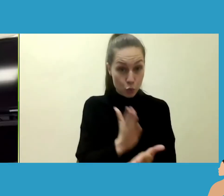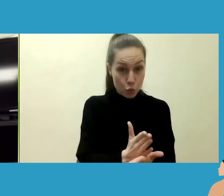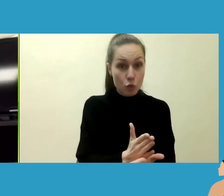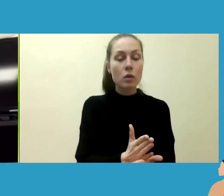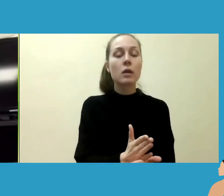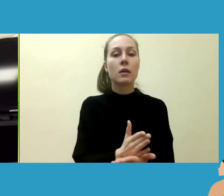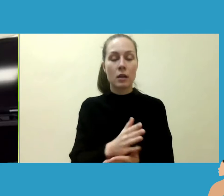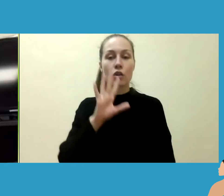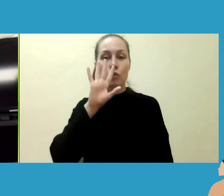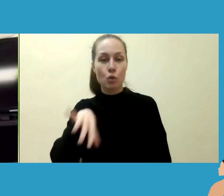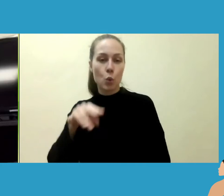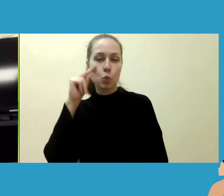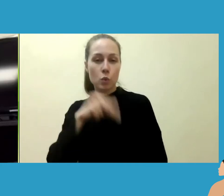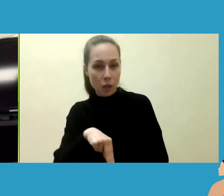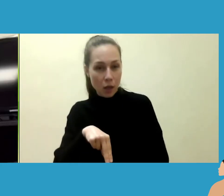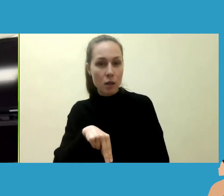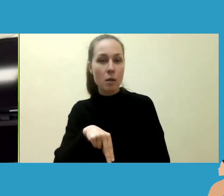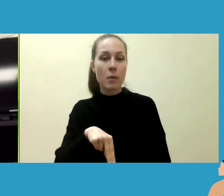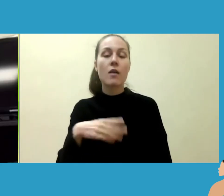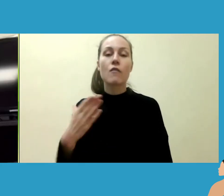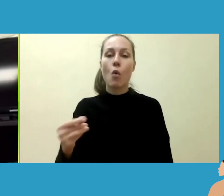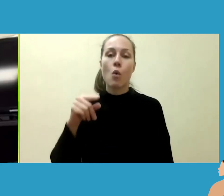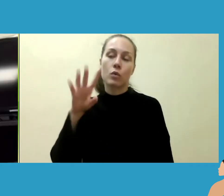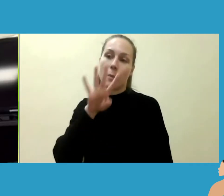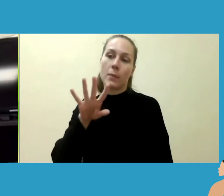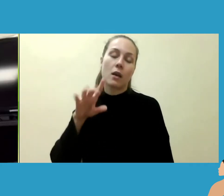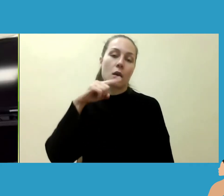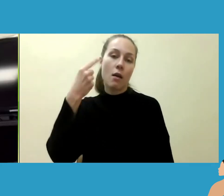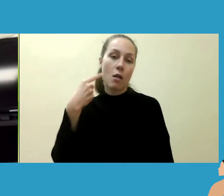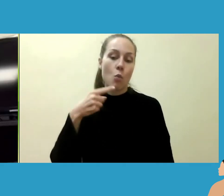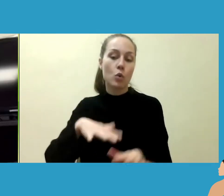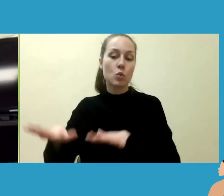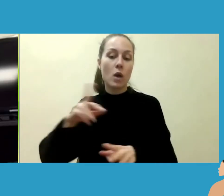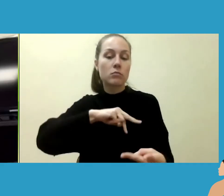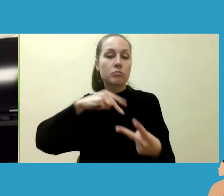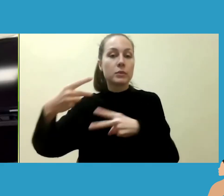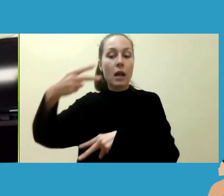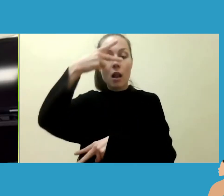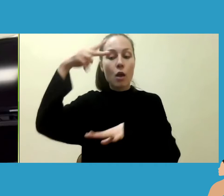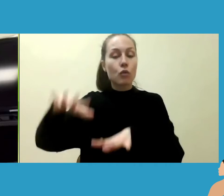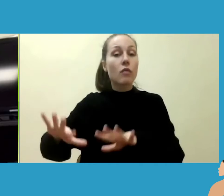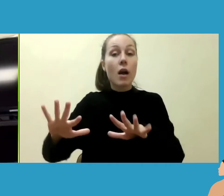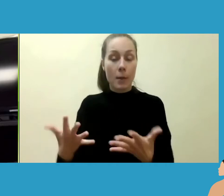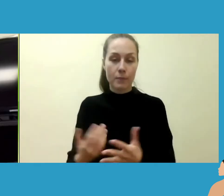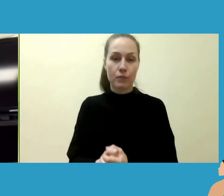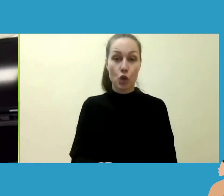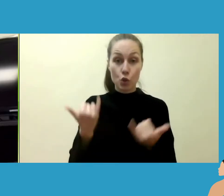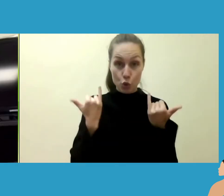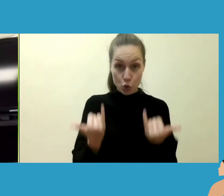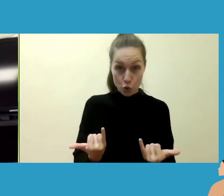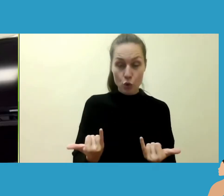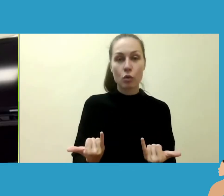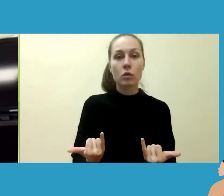Tai keičia neapykantos nusikaltimų ir neapykantos kalbos situacija Lietuvoje. Šiandieną turėsime